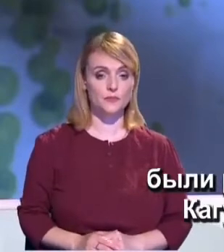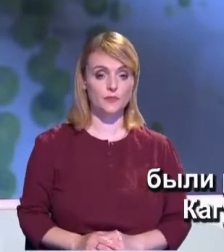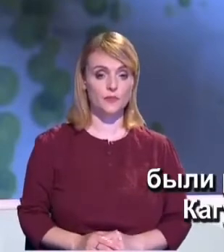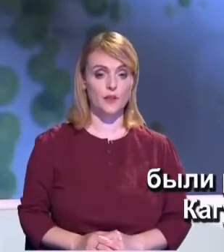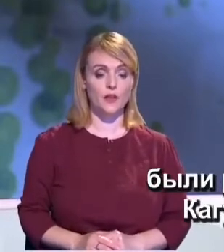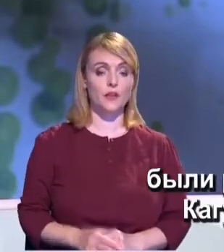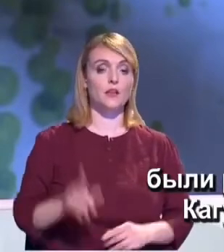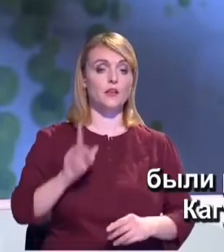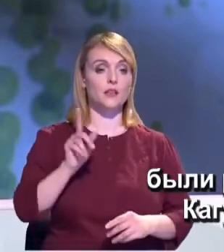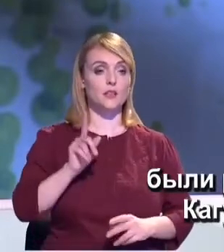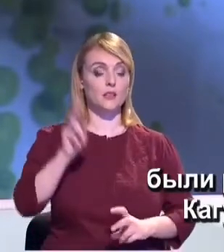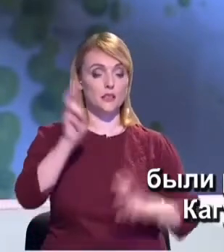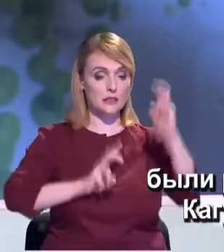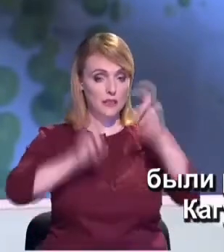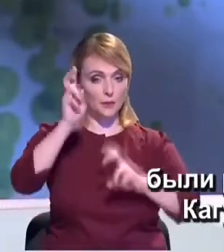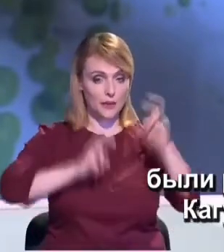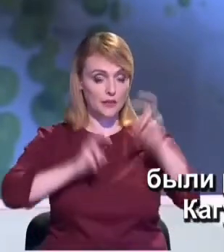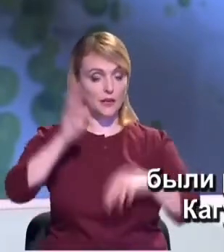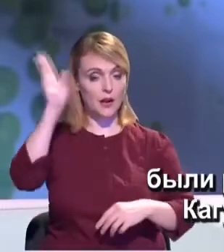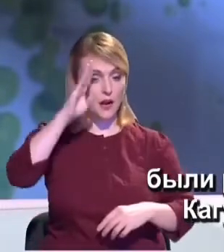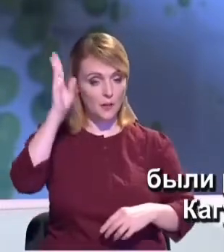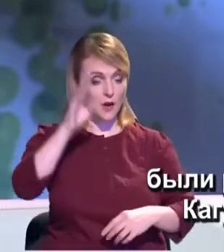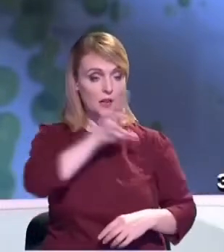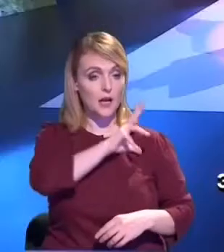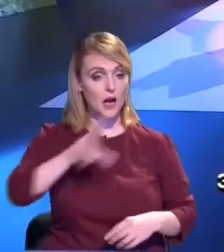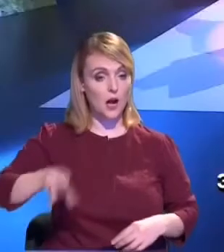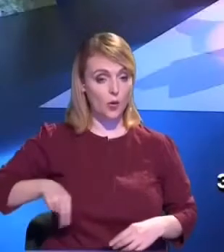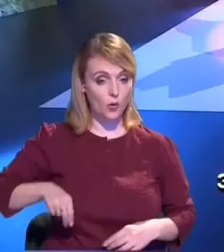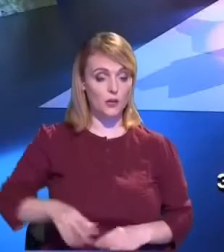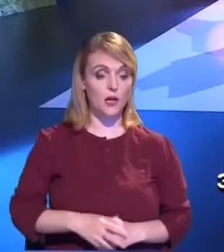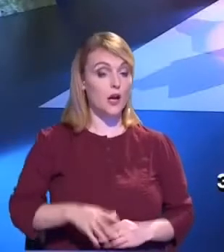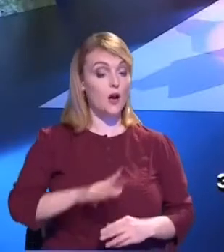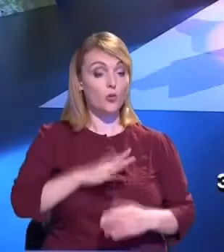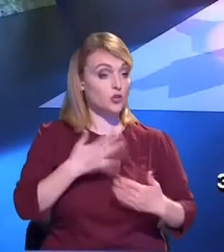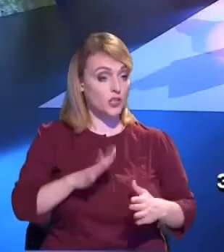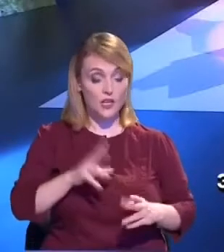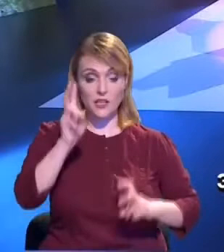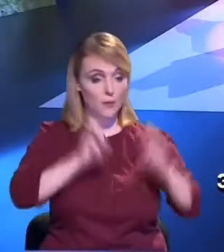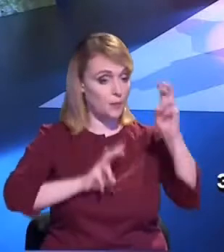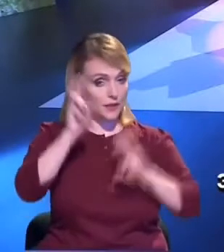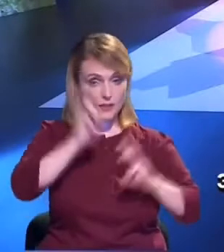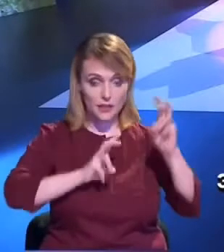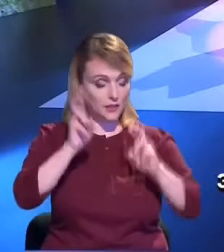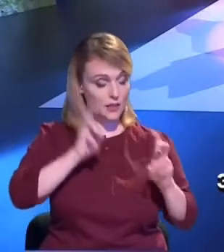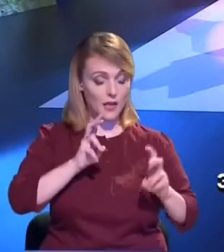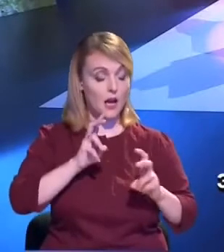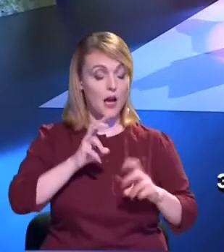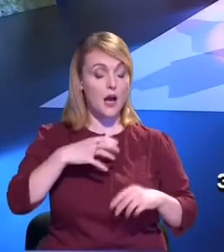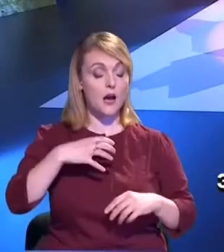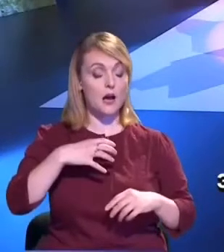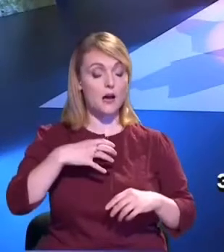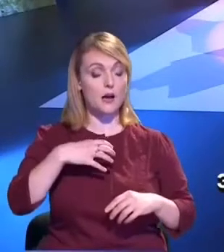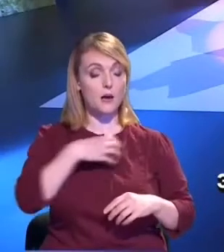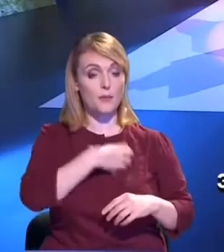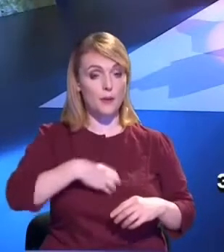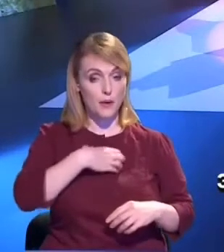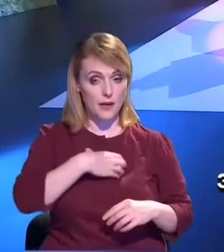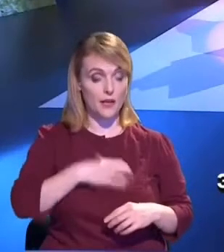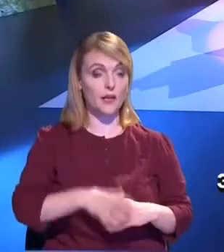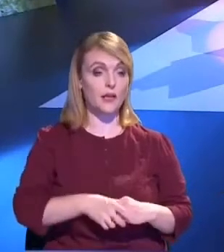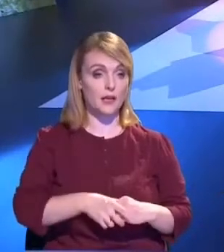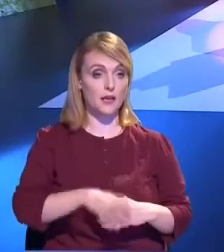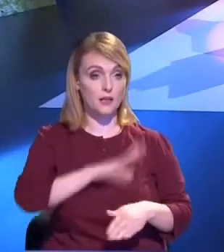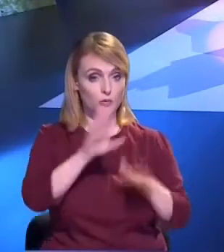întreprinderea municipală ca HUL, deja nu mai este întreprindere municipală, ea este întreprindere regională, deci a fost schimbat statutul